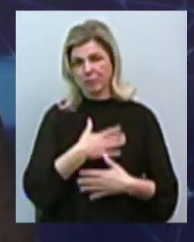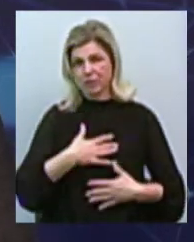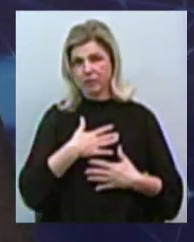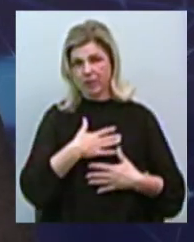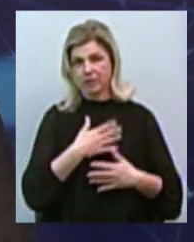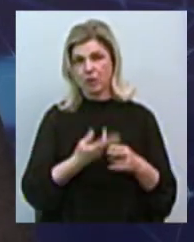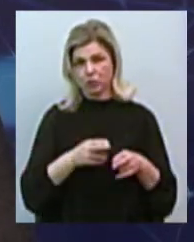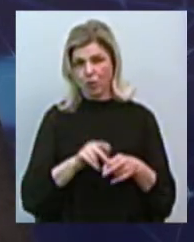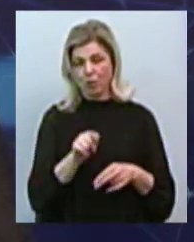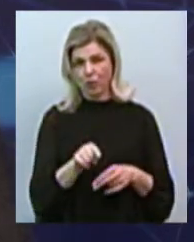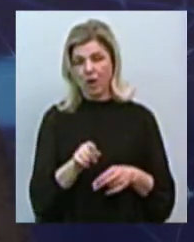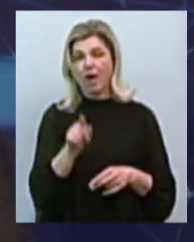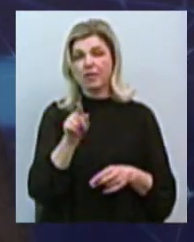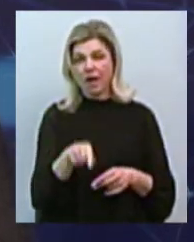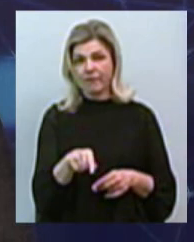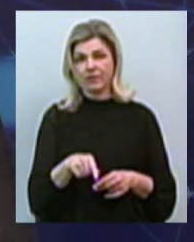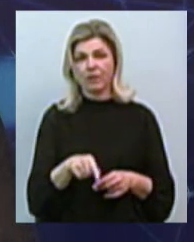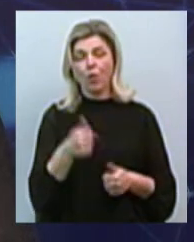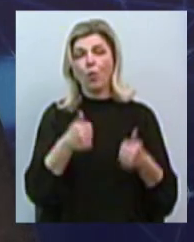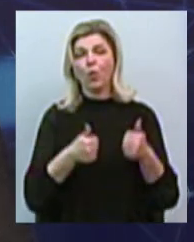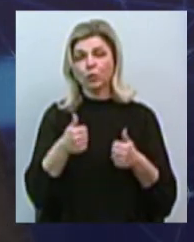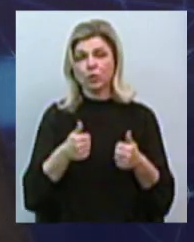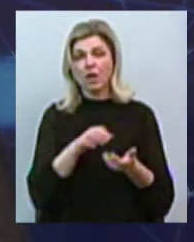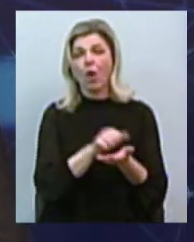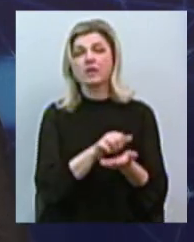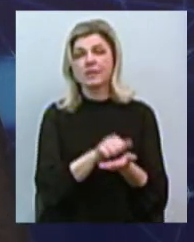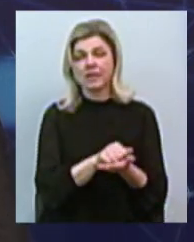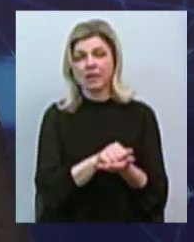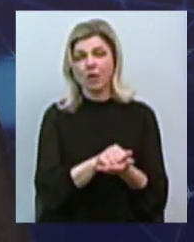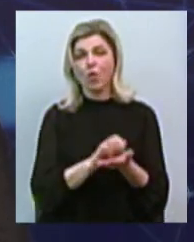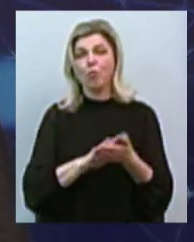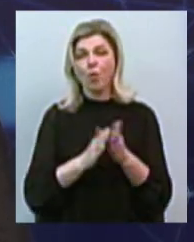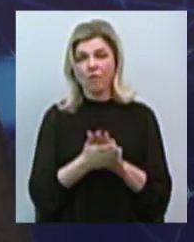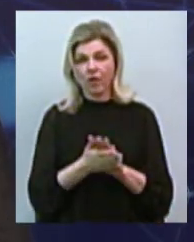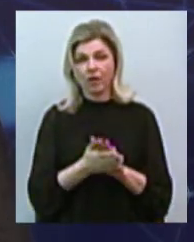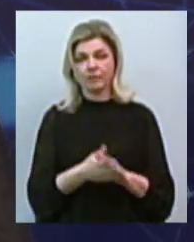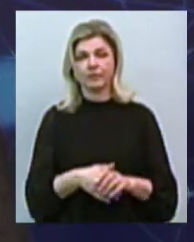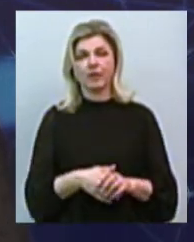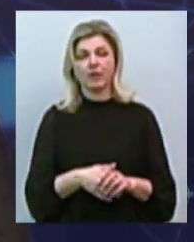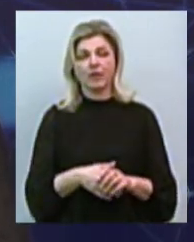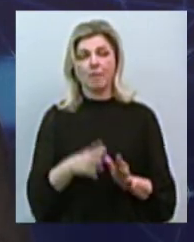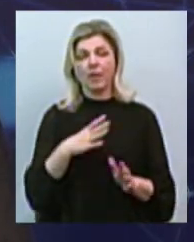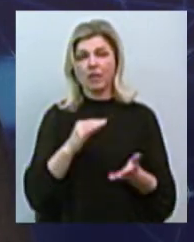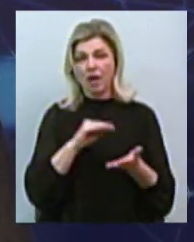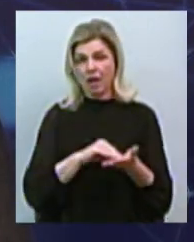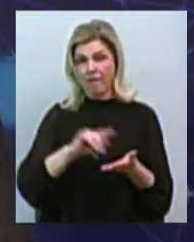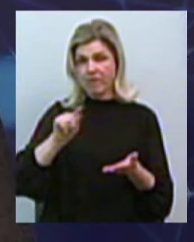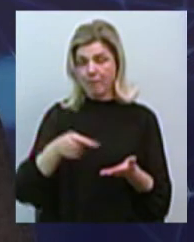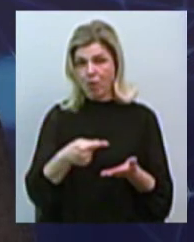навіть в конкурсних концесійних умовах була вимога, щоб